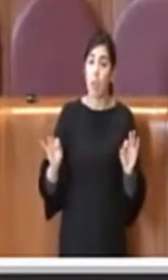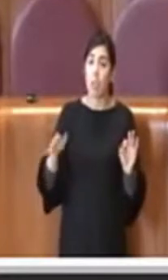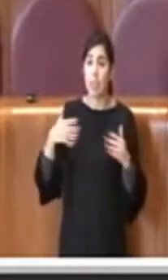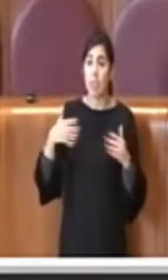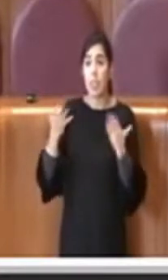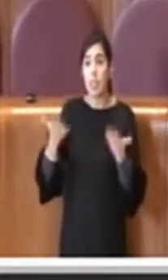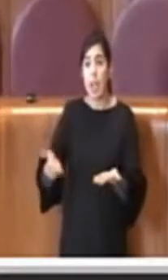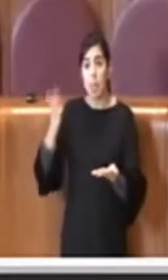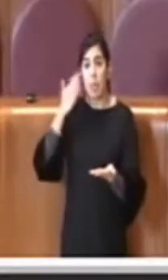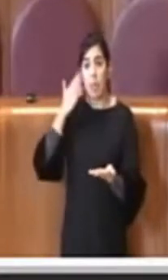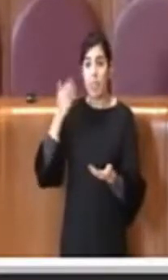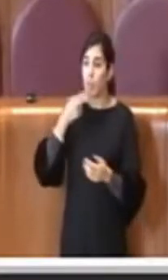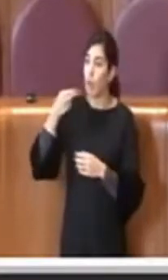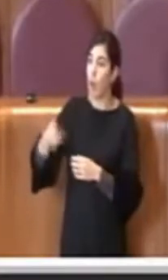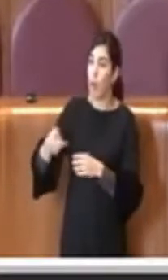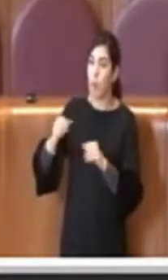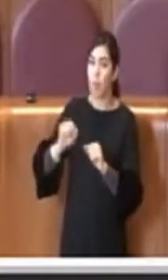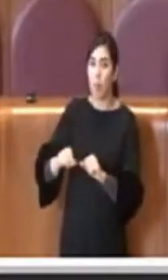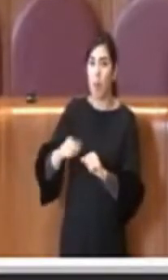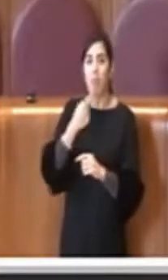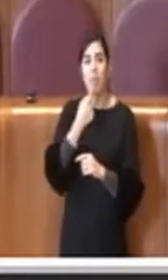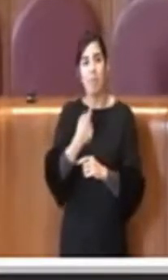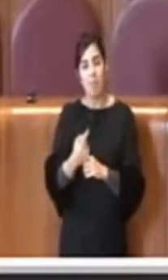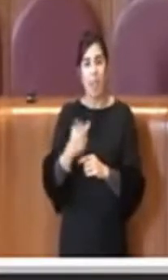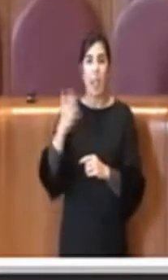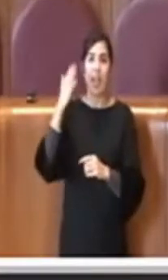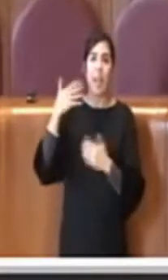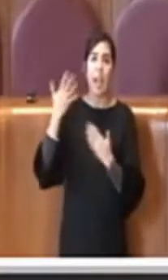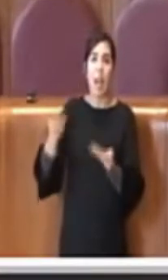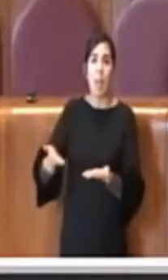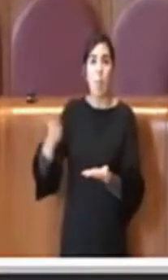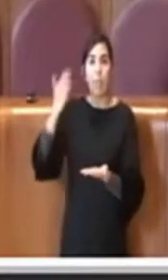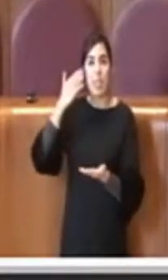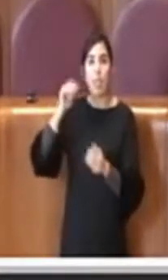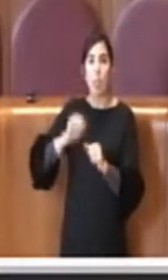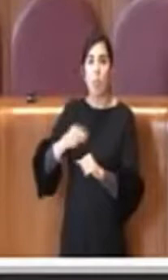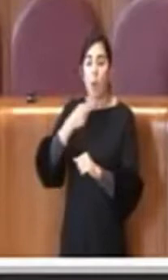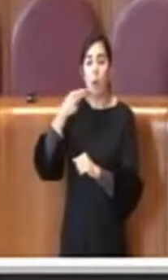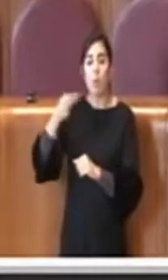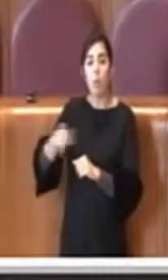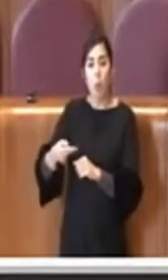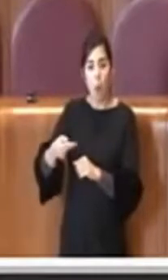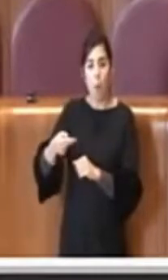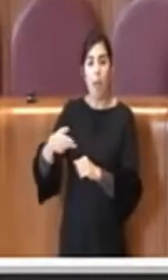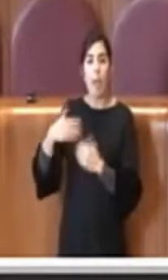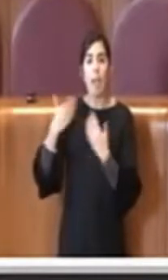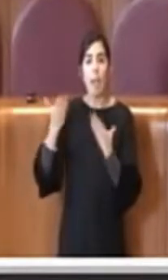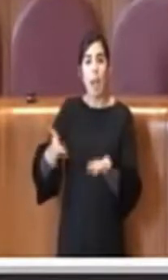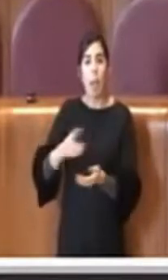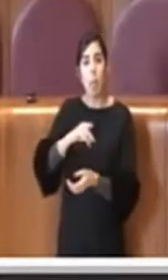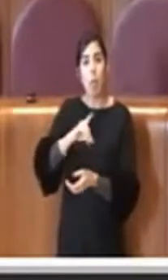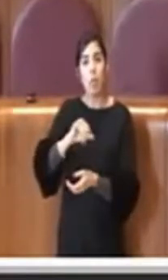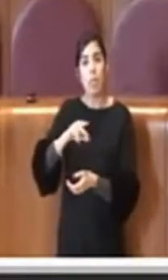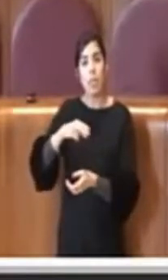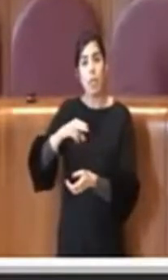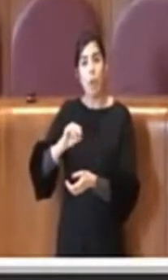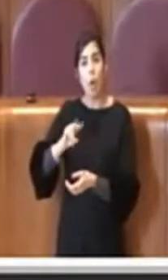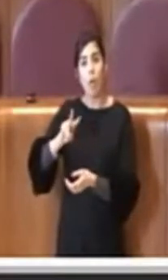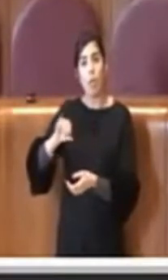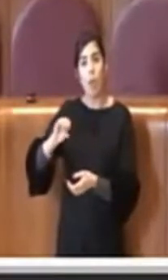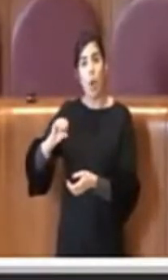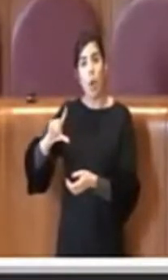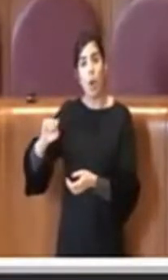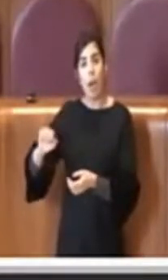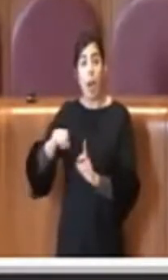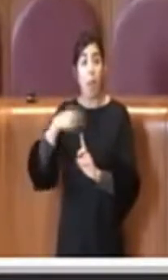campo, ricordo che è stato detto Campo Testaccio si chiamerà Campo di Noviola e quant'altro, quando poi abbiamo scoperto